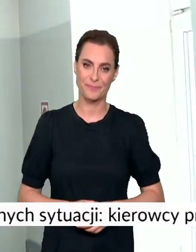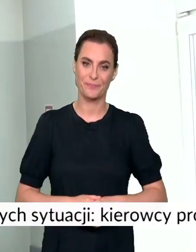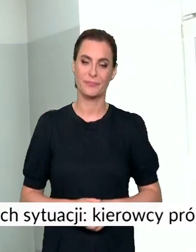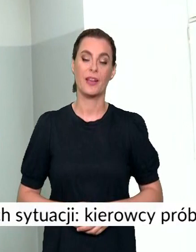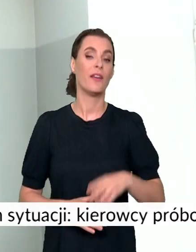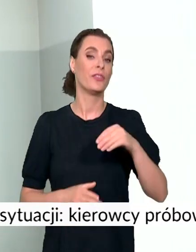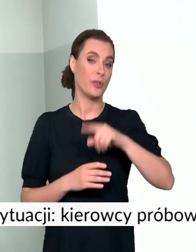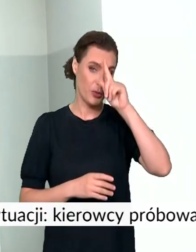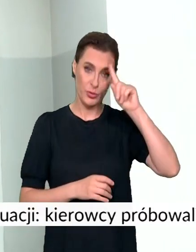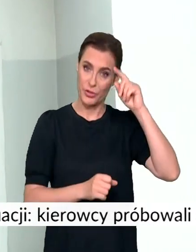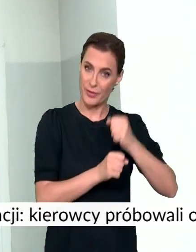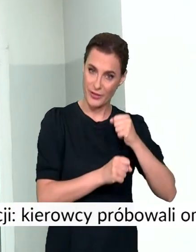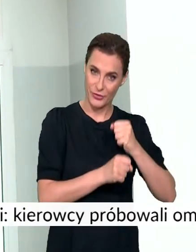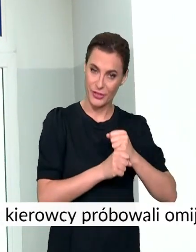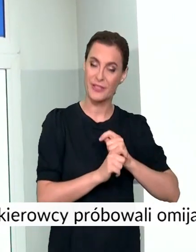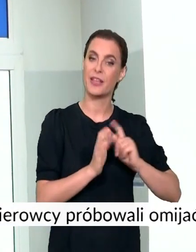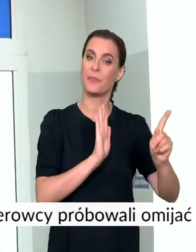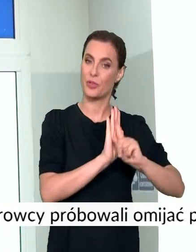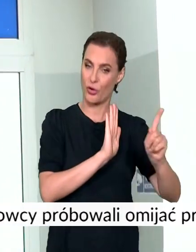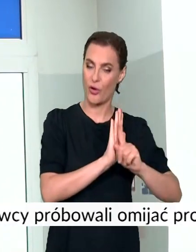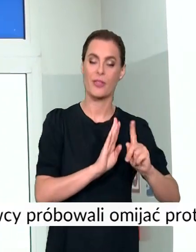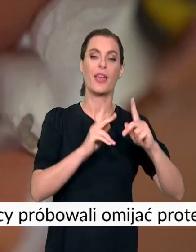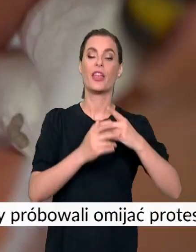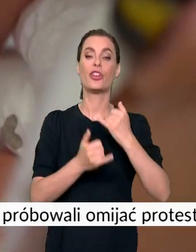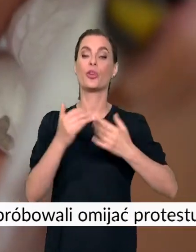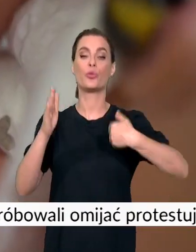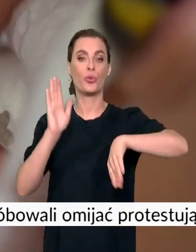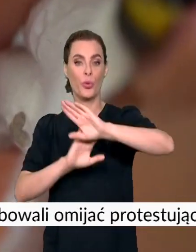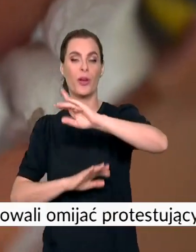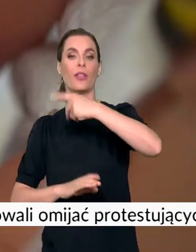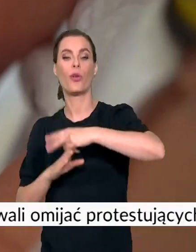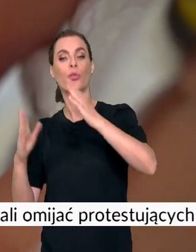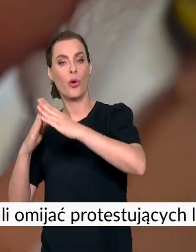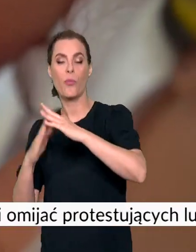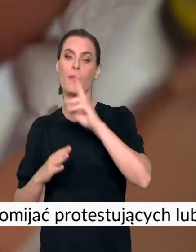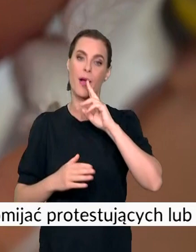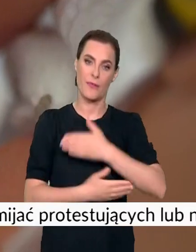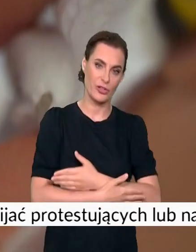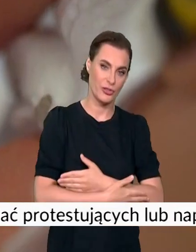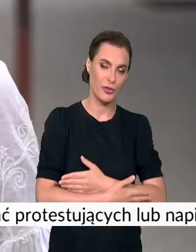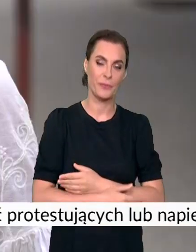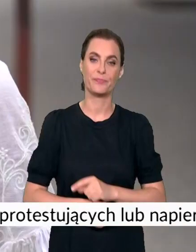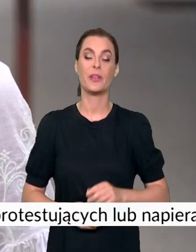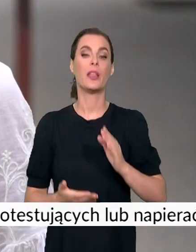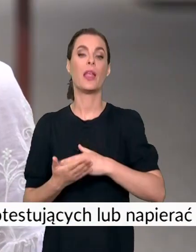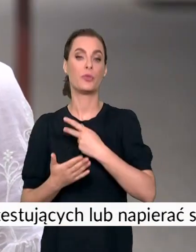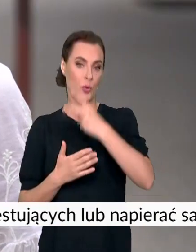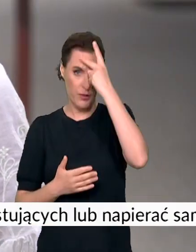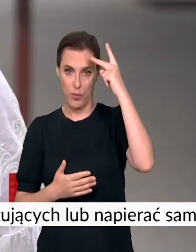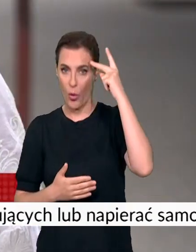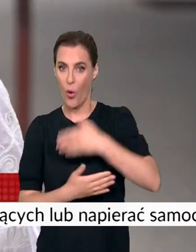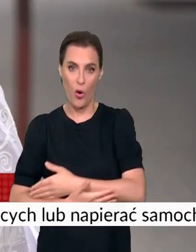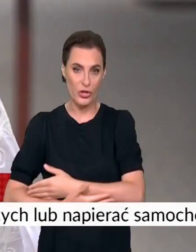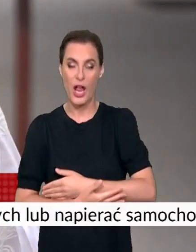Przekazują go pracownicy przychodni po opuszczeniu szpitala przez matkę i dziecko. Położna środowiskowa jeżdżą na